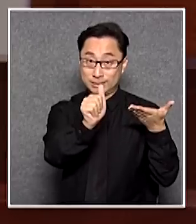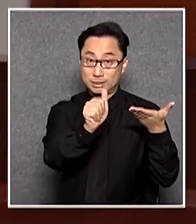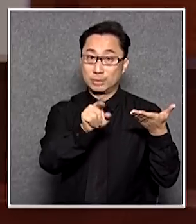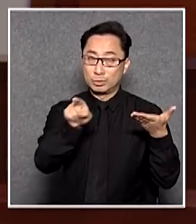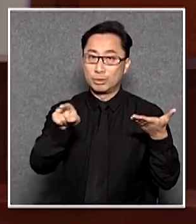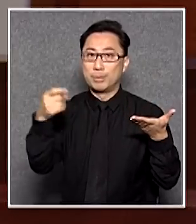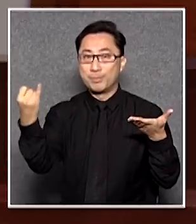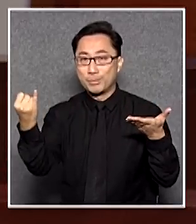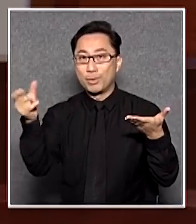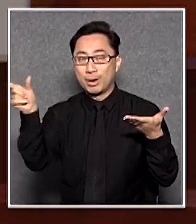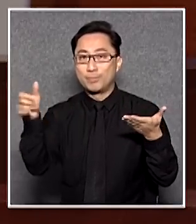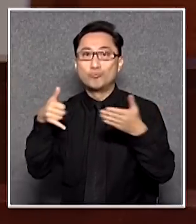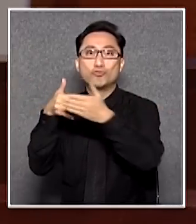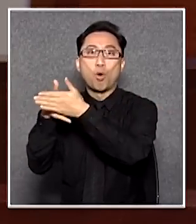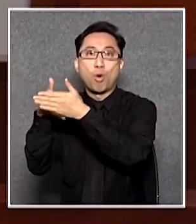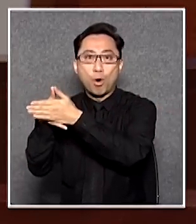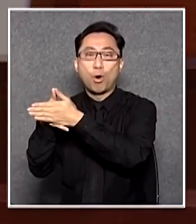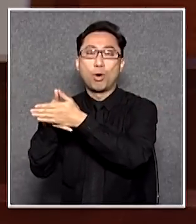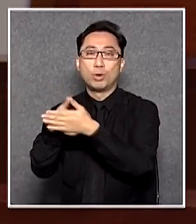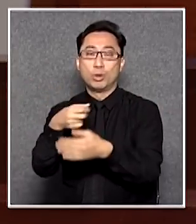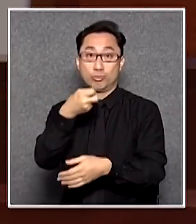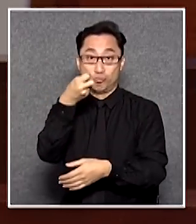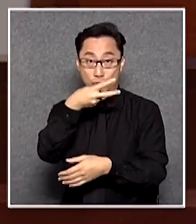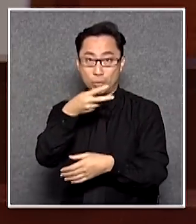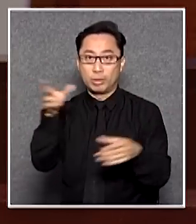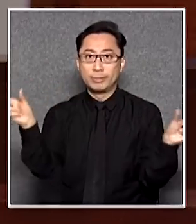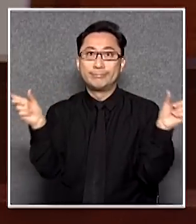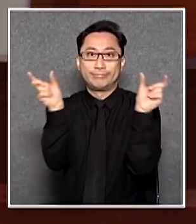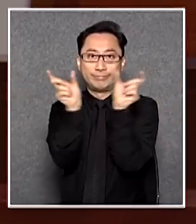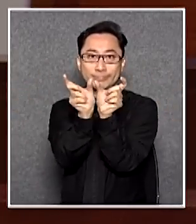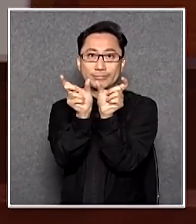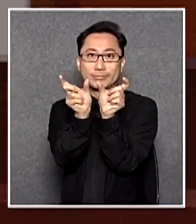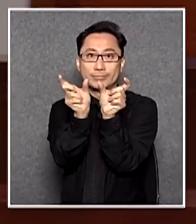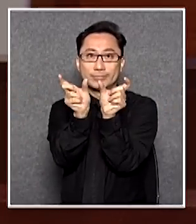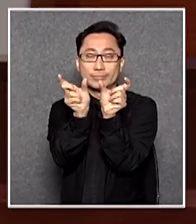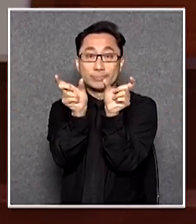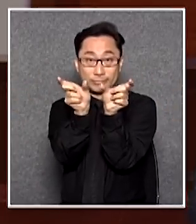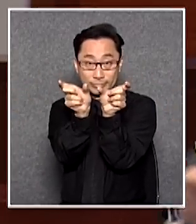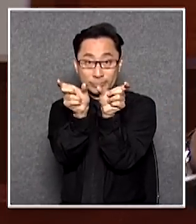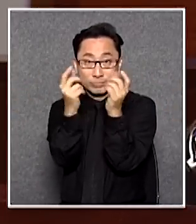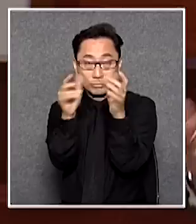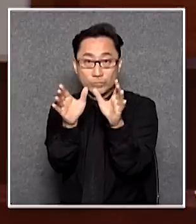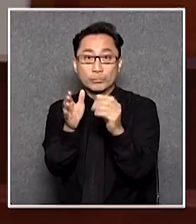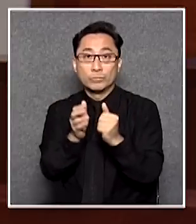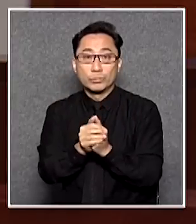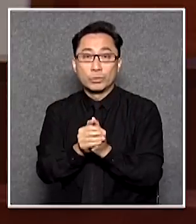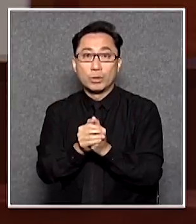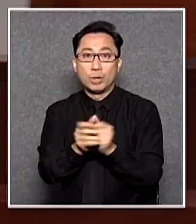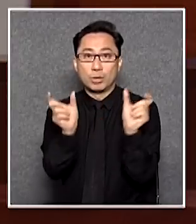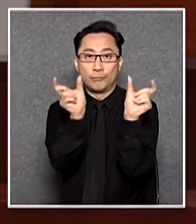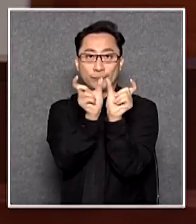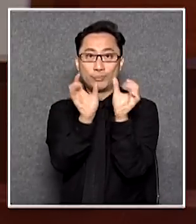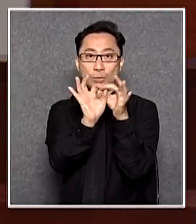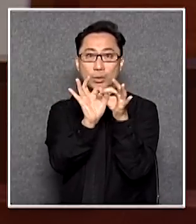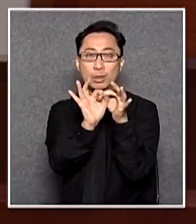負面用詞阻礙還加一個給字來連接然後並列關係正